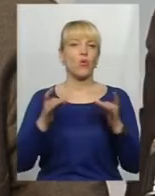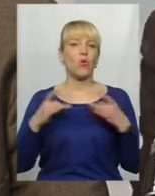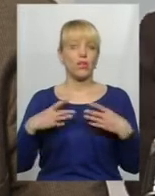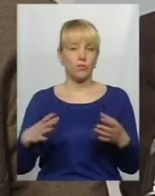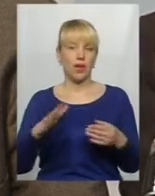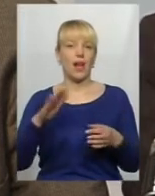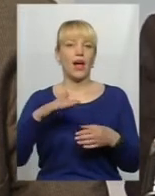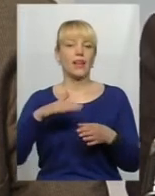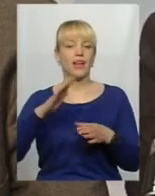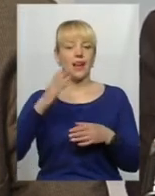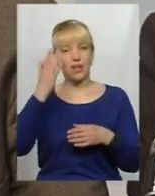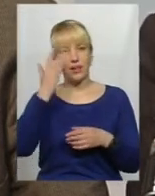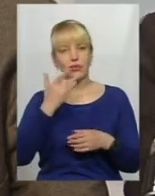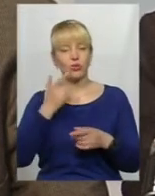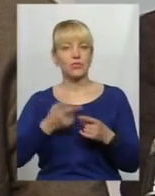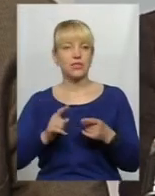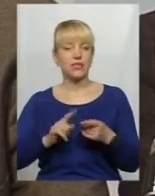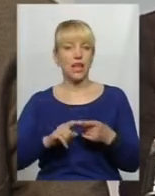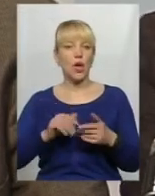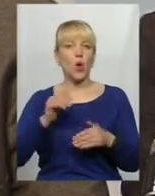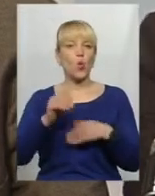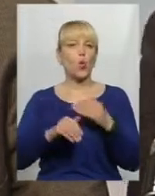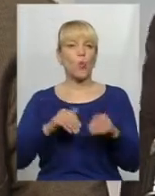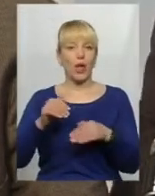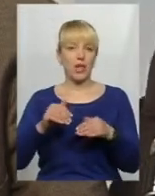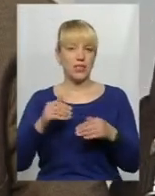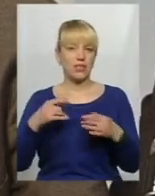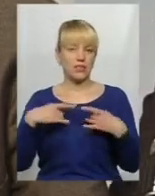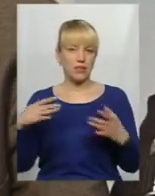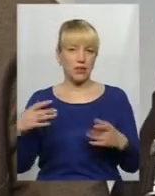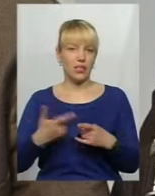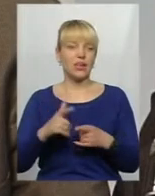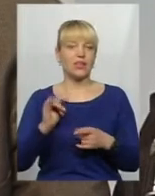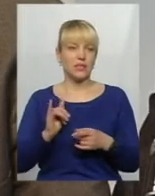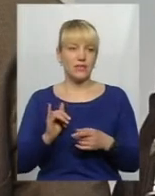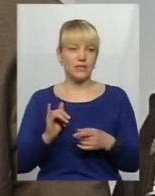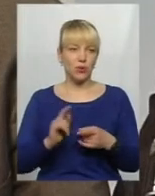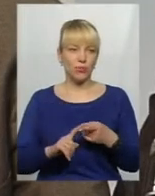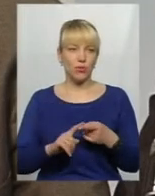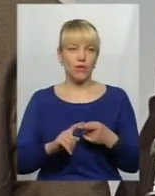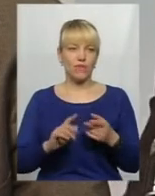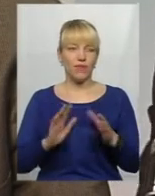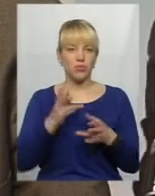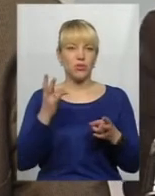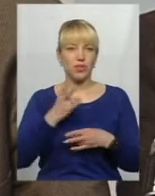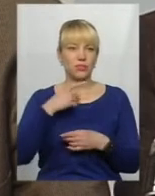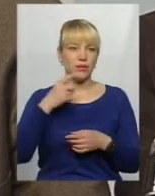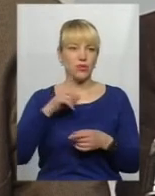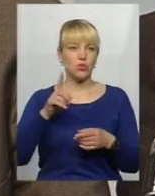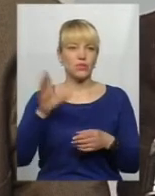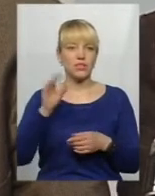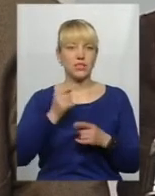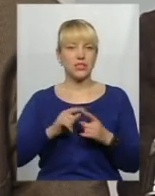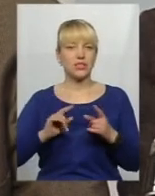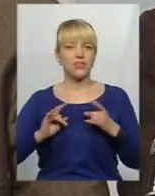найбільше, можливо, збереглися в такому арханічному вигляді. Але в даному випадку треба додати, що всі ці